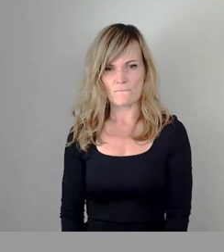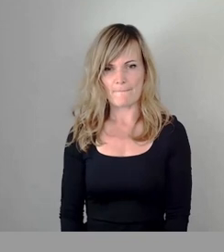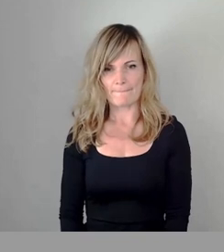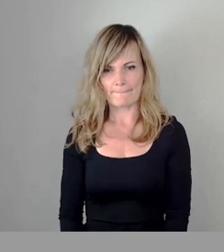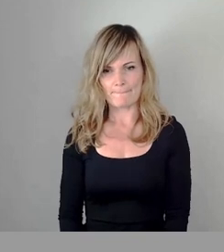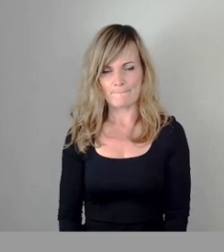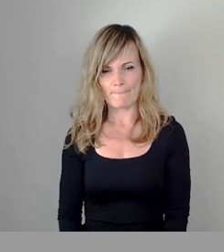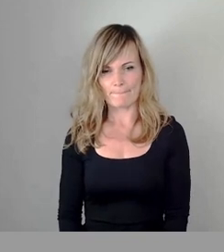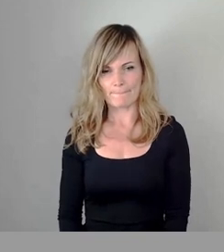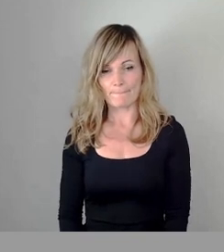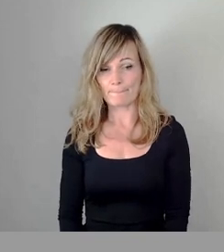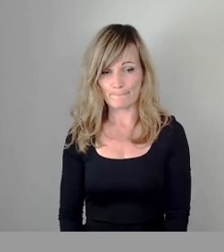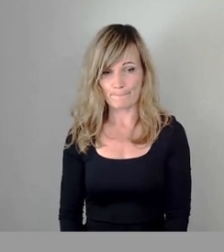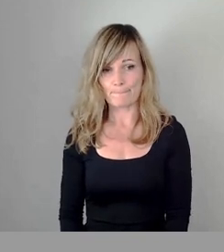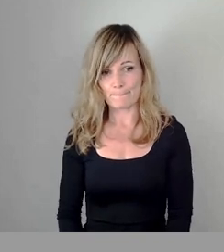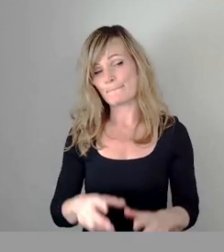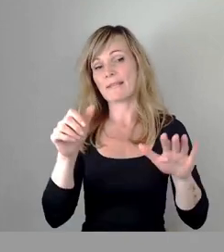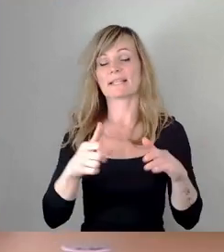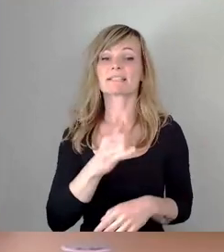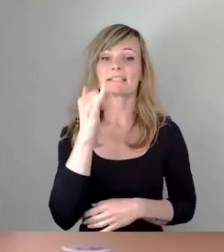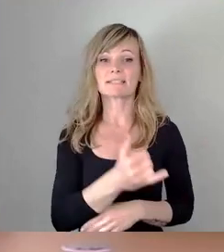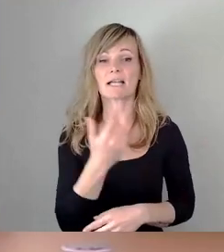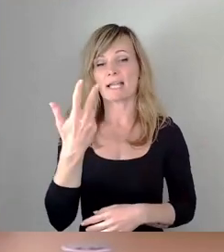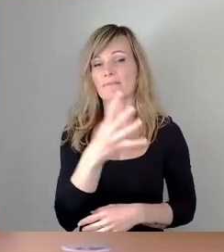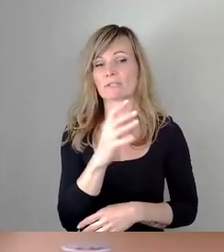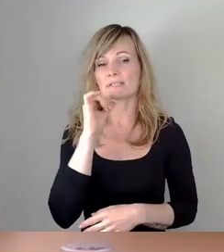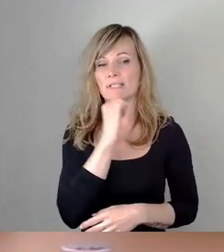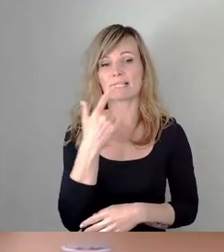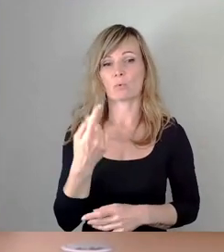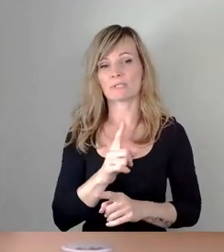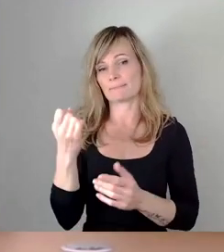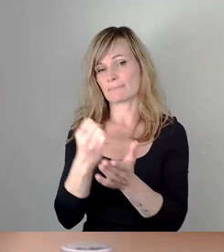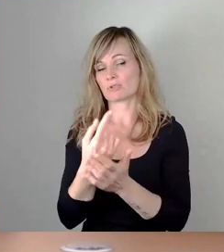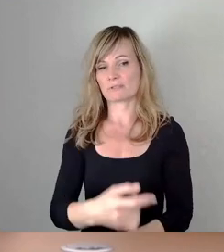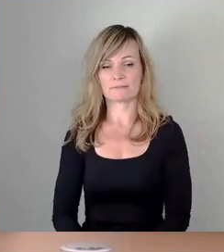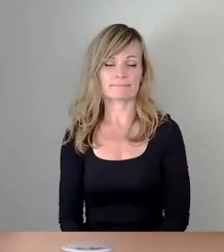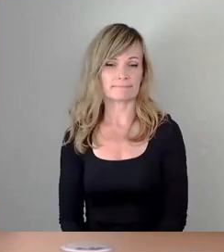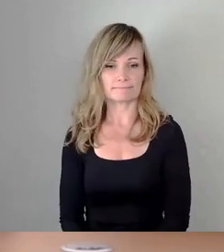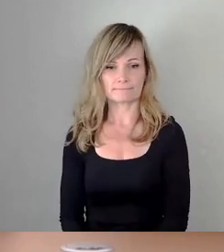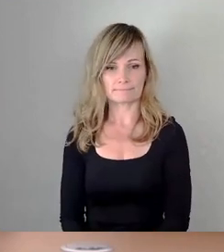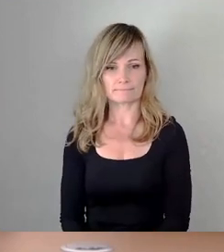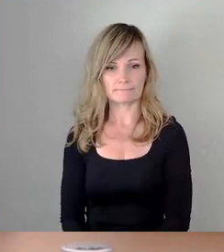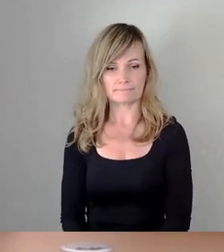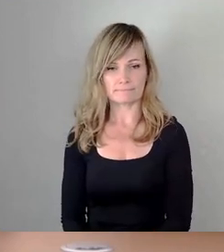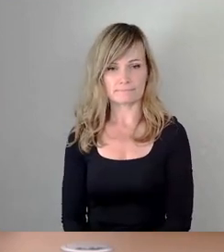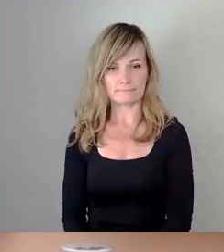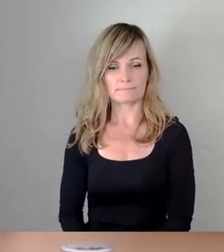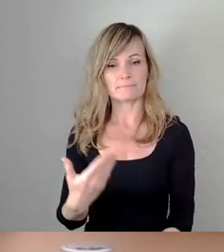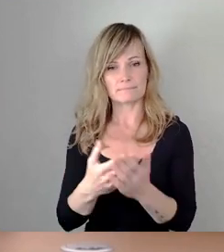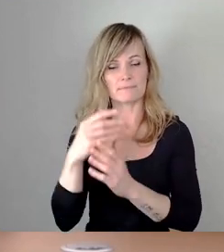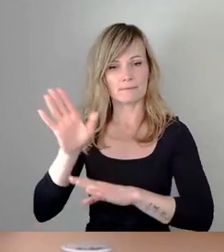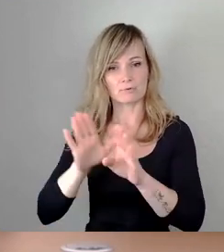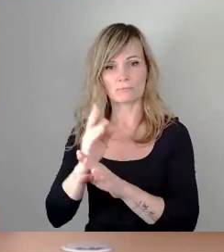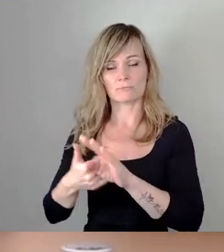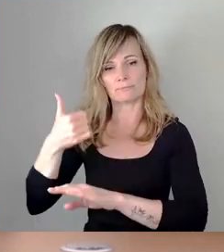Bei 16 Ja, 43 Nein, eine Enthaltung so nicht bestätigt. Deshalb kommen wir zur Abstimmung des federführenden